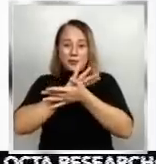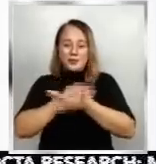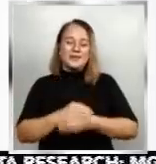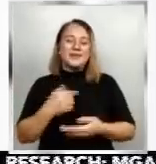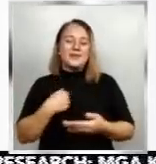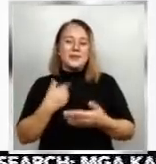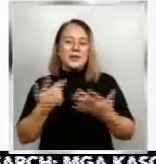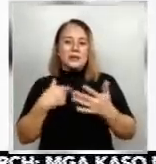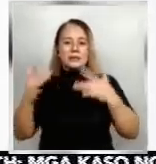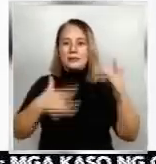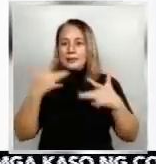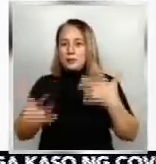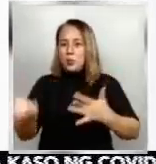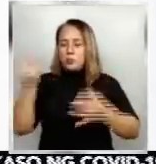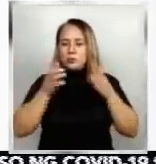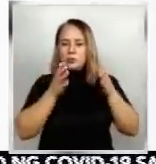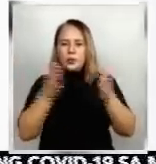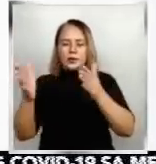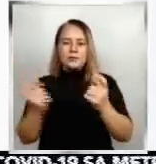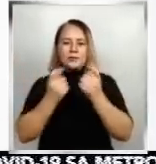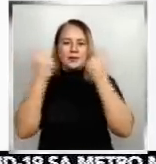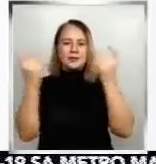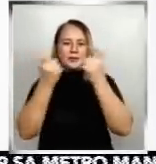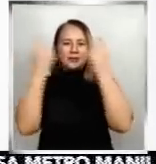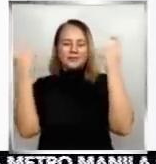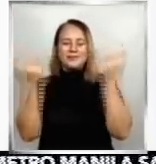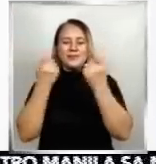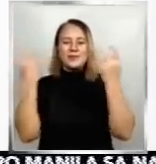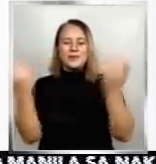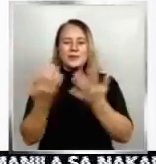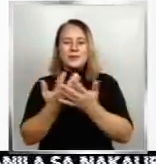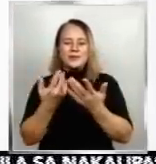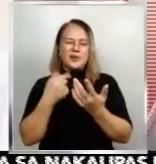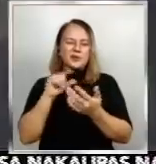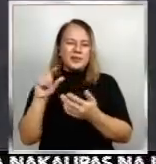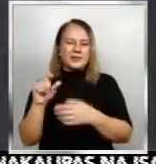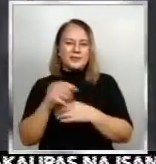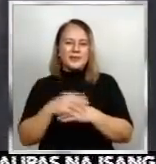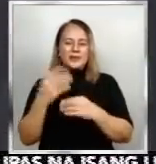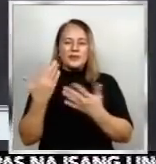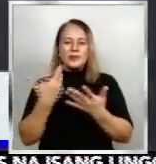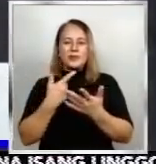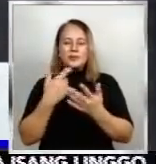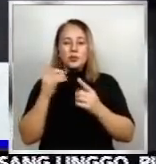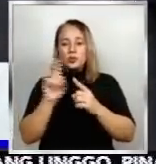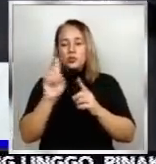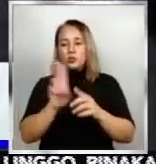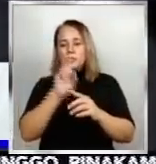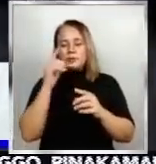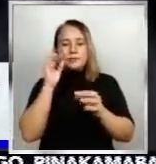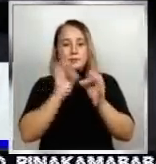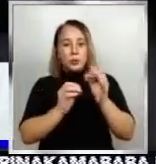own way na makapag-celebrate na rin po ng konti using the fireworks. Ngayong hapon, ganitong